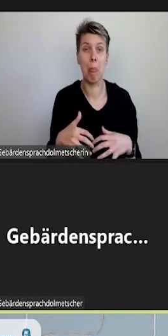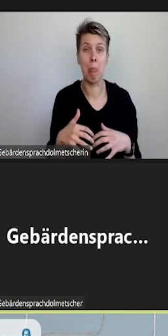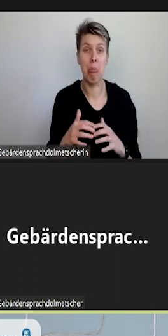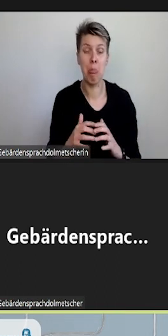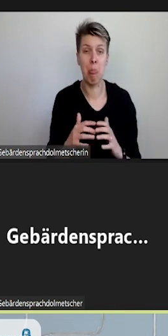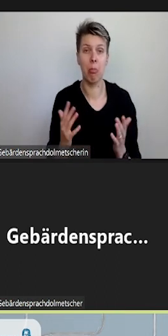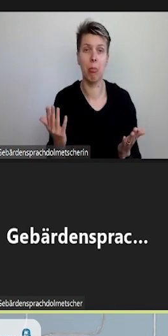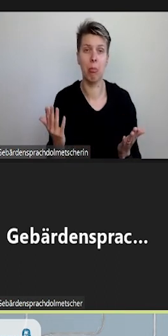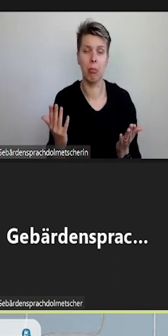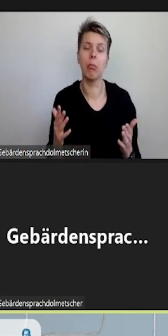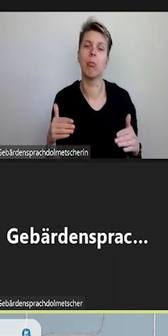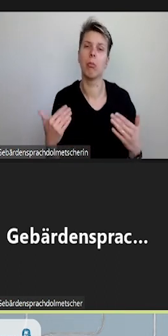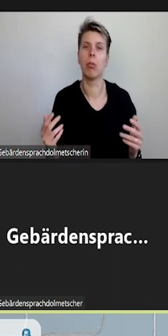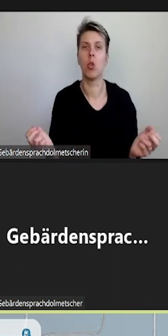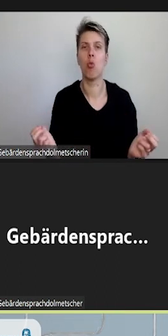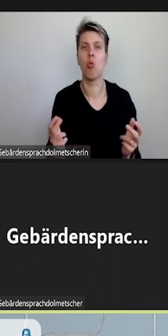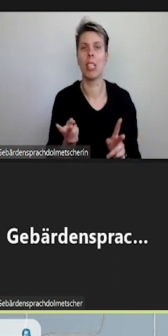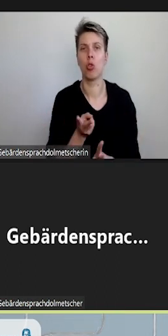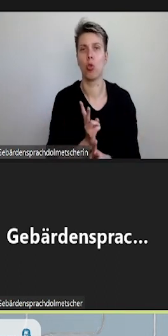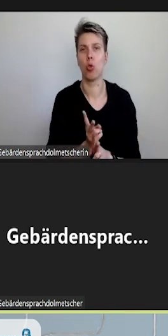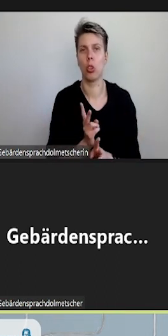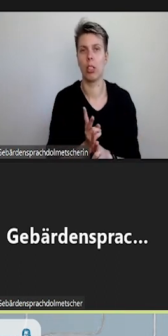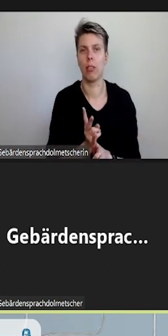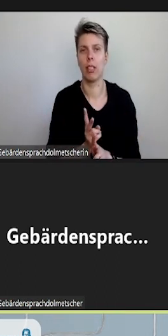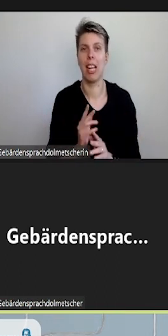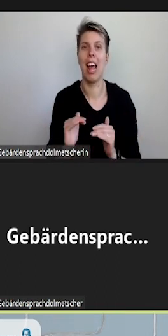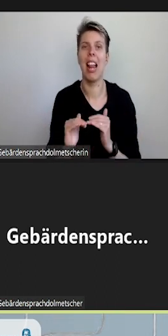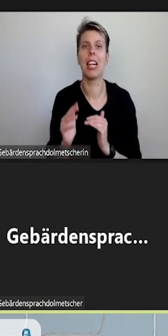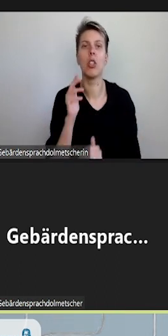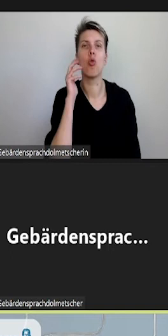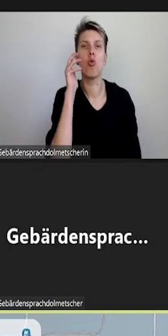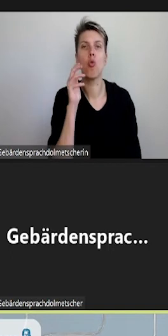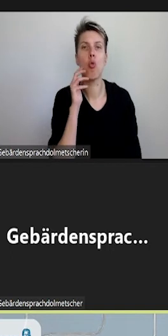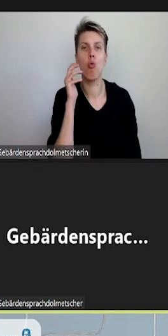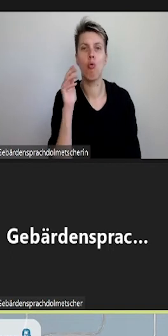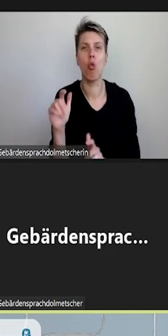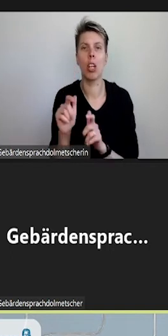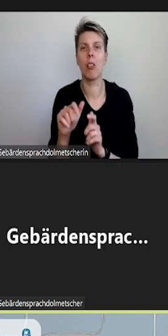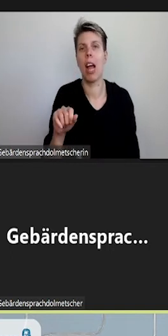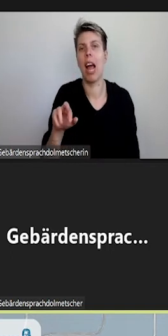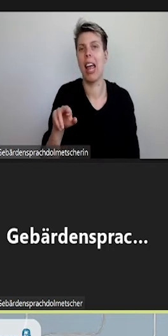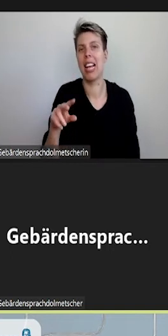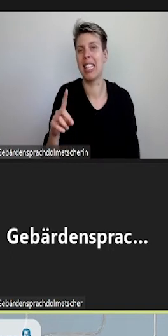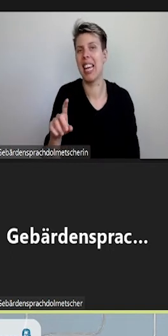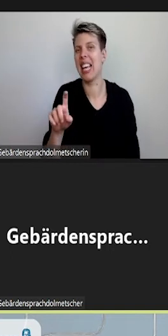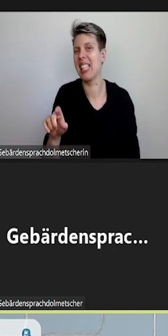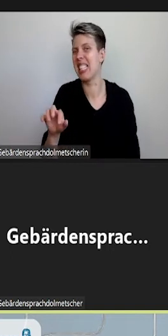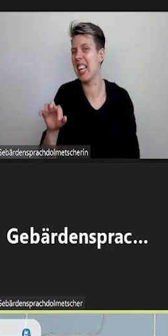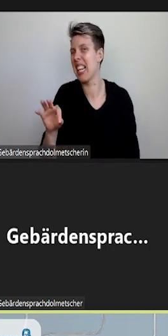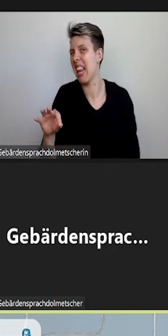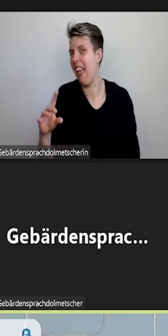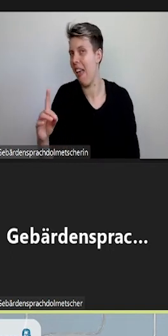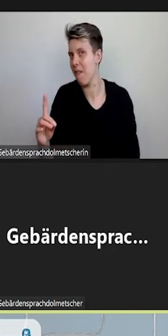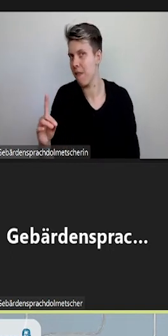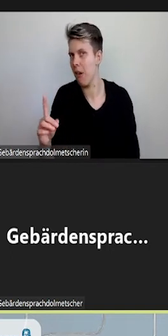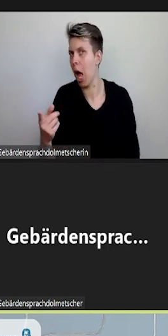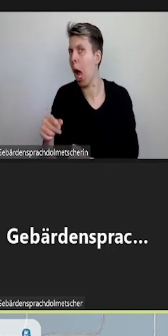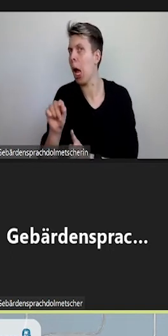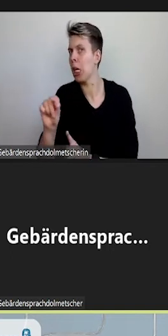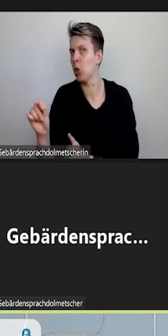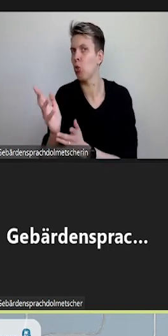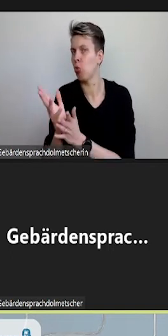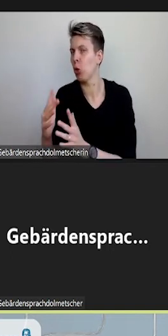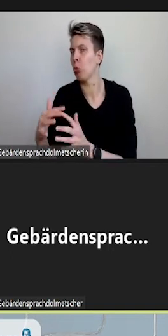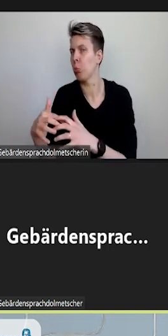Untertitelstandards, die von den neuen Landesrundfunkanstalten von ARD, CDF und weiteren erstellt wurden.